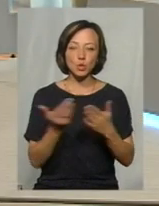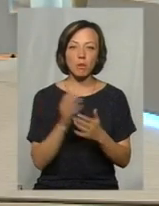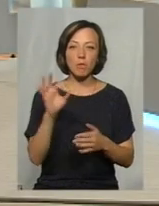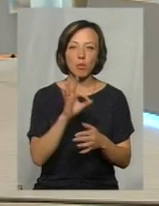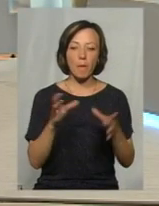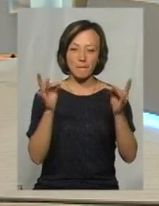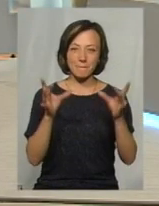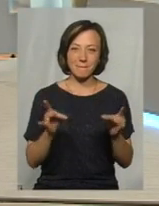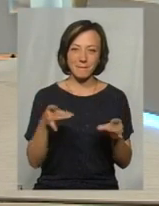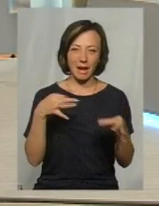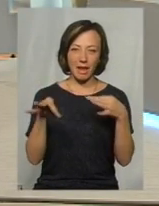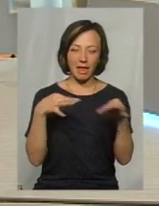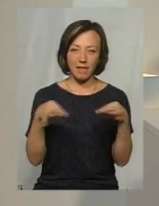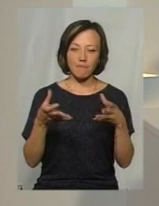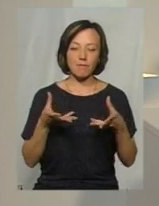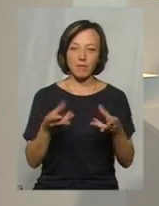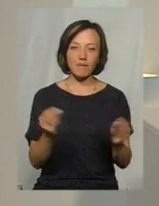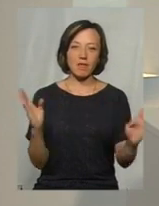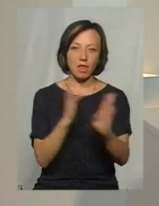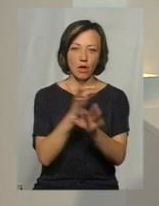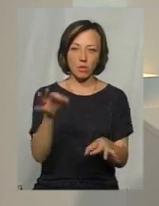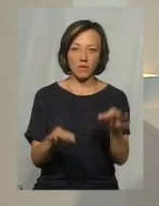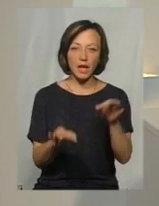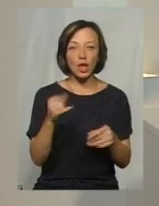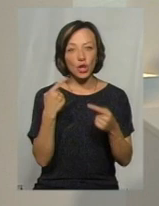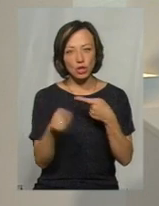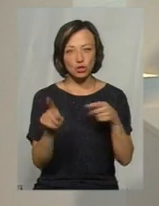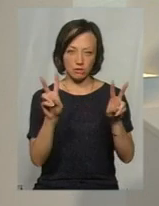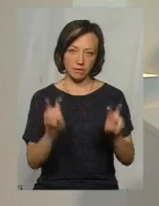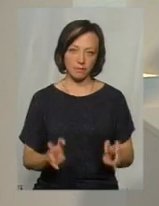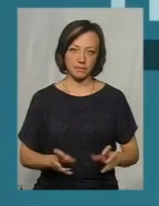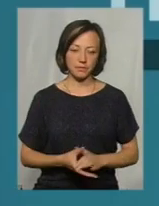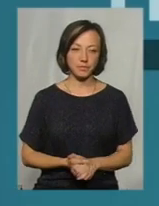поліетилен, його вплив на довкілля і альтернативу. Прошу.